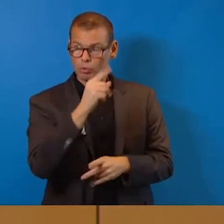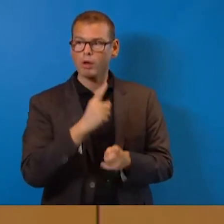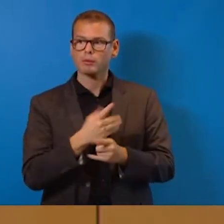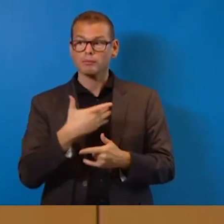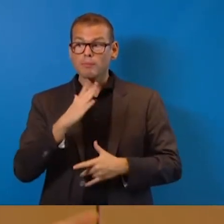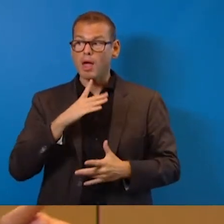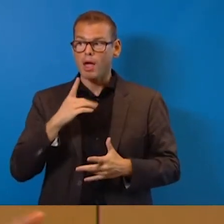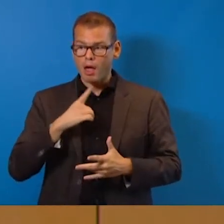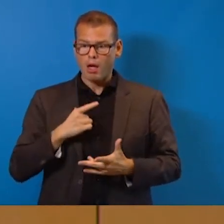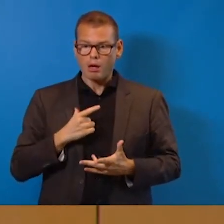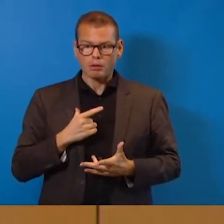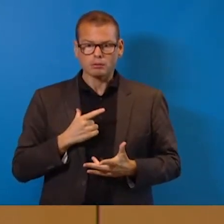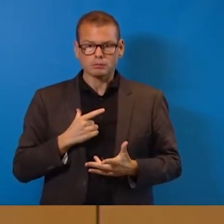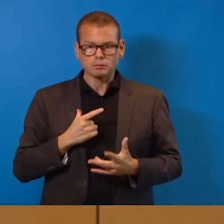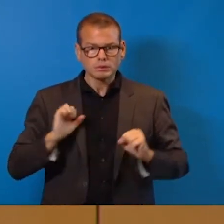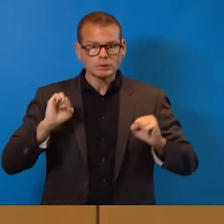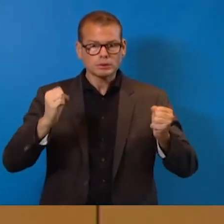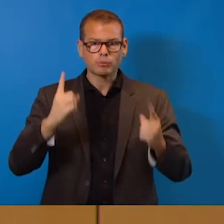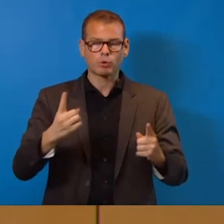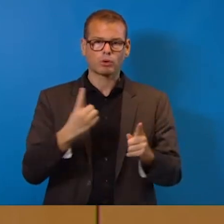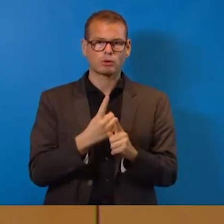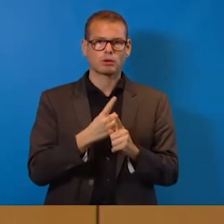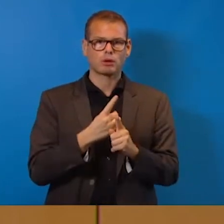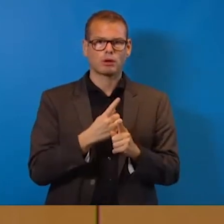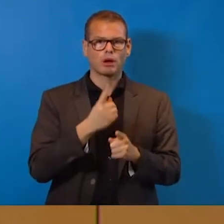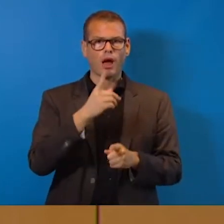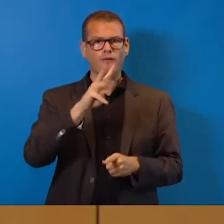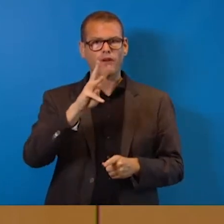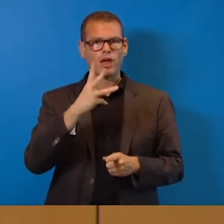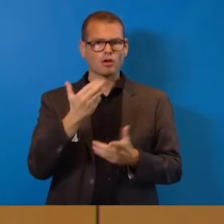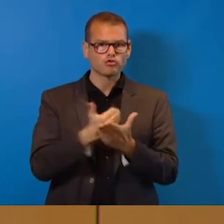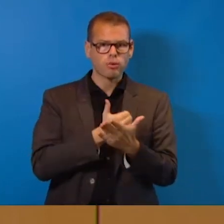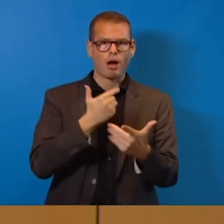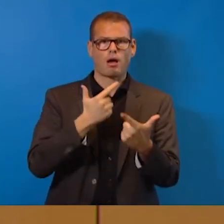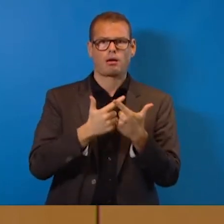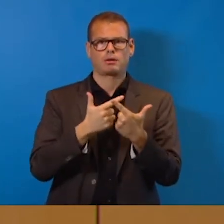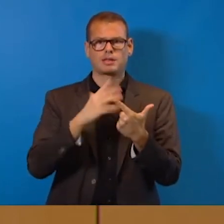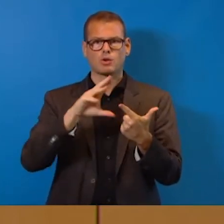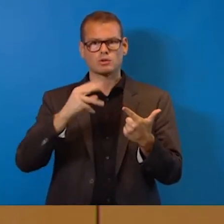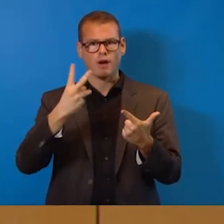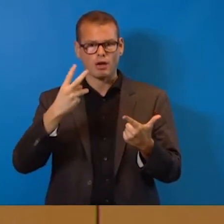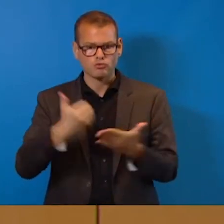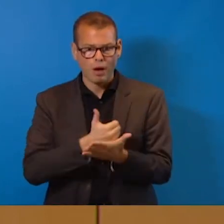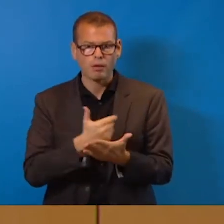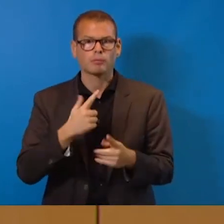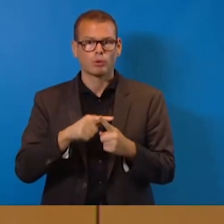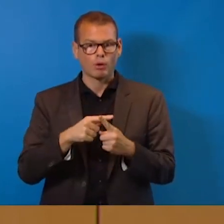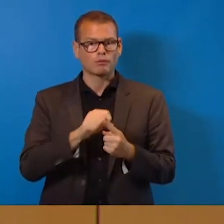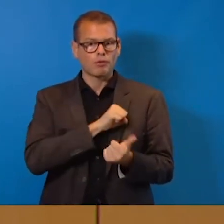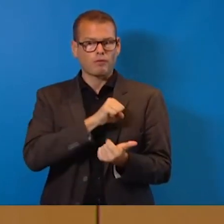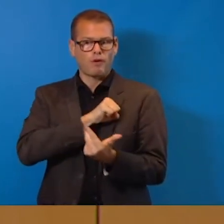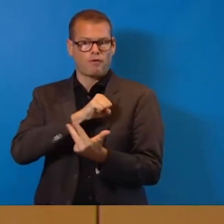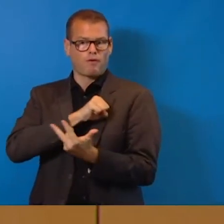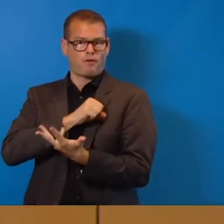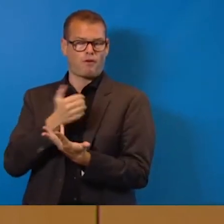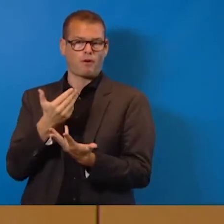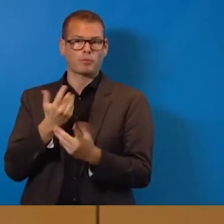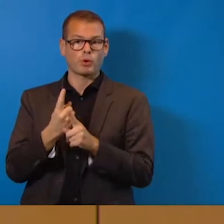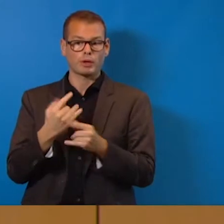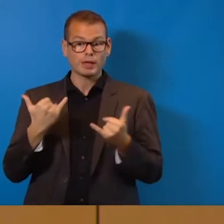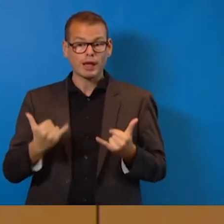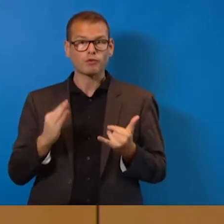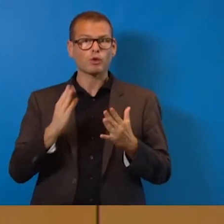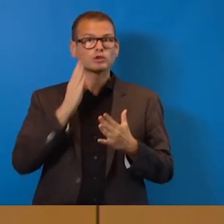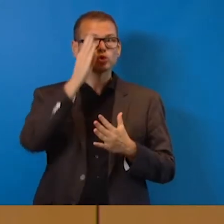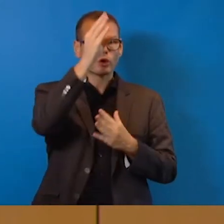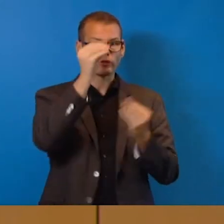eingesparte Kilowattstunde spart auch Euro. Jede Wohnung, die wir bauen, bringt Mieten. Also lasst uns in die Zukunft investieren und